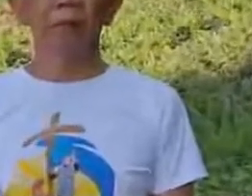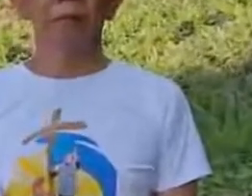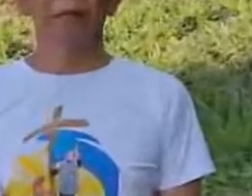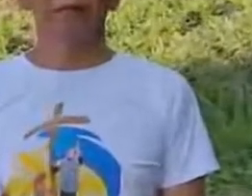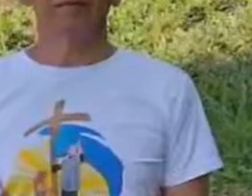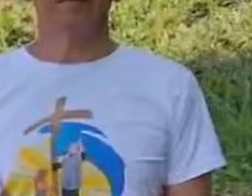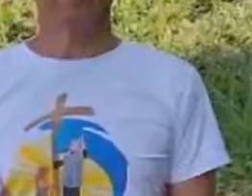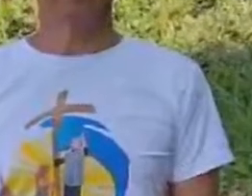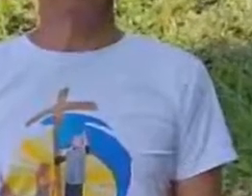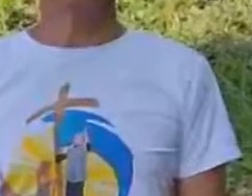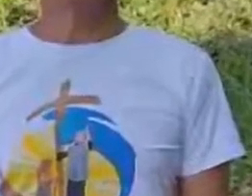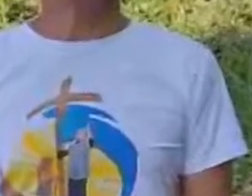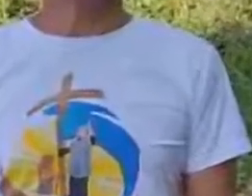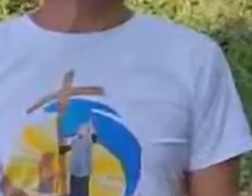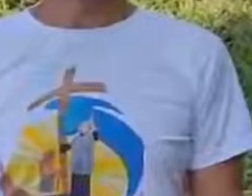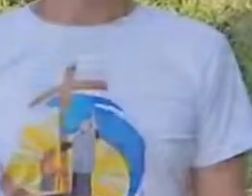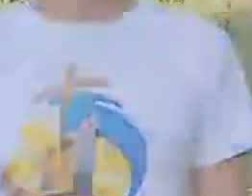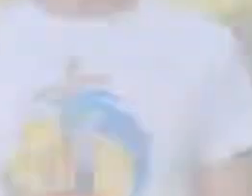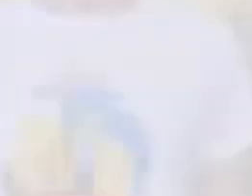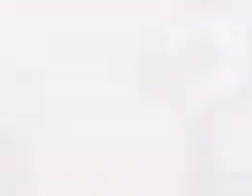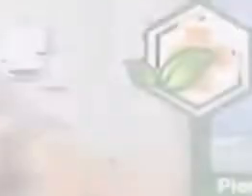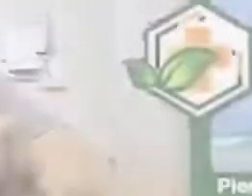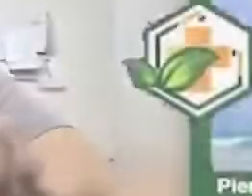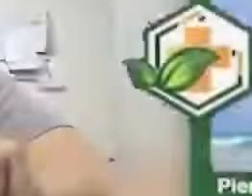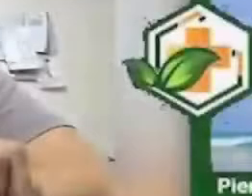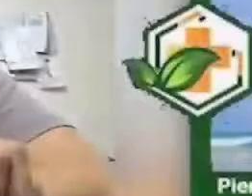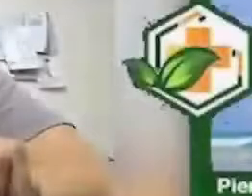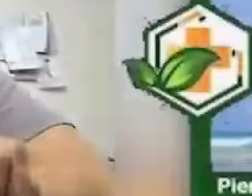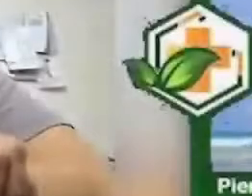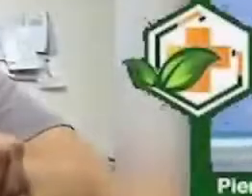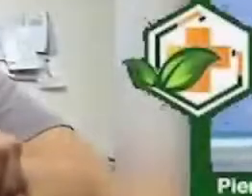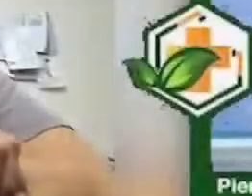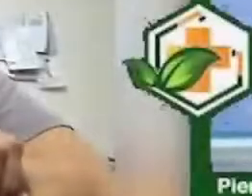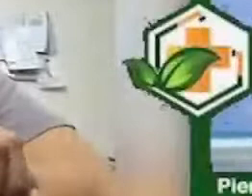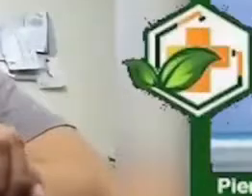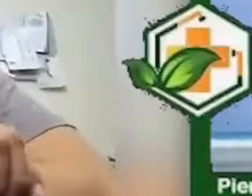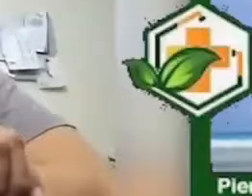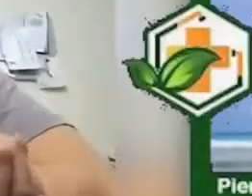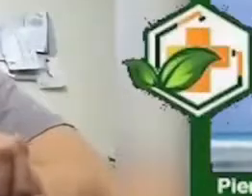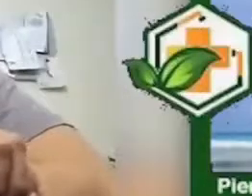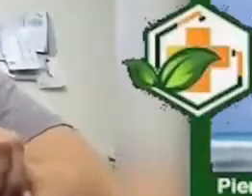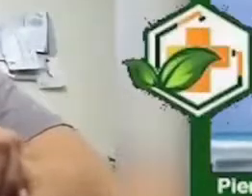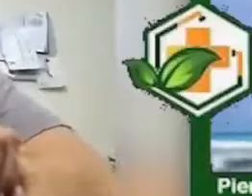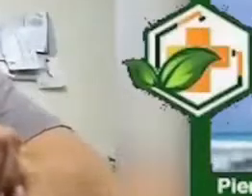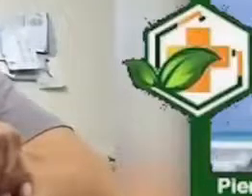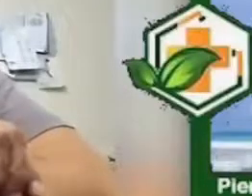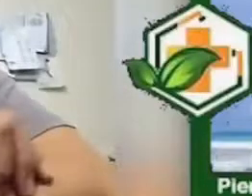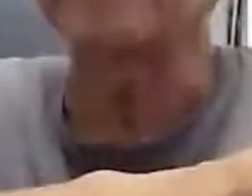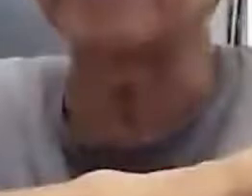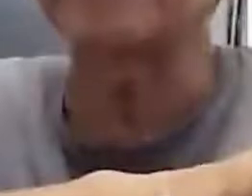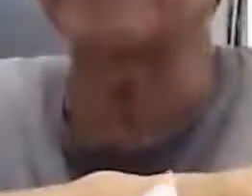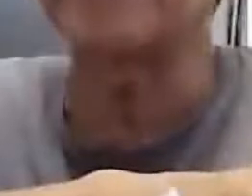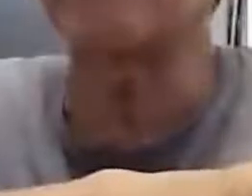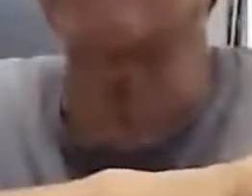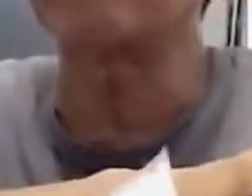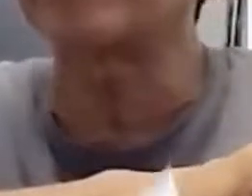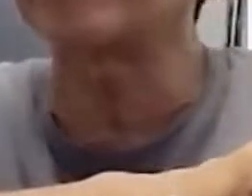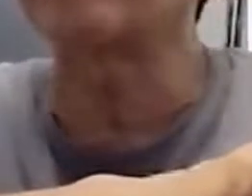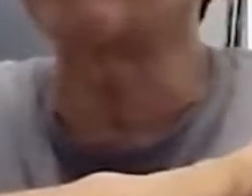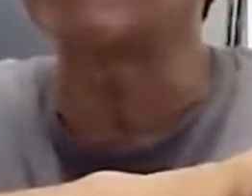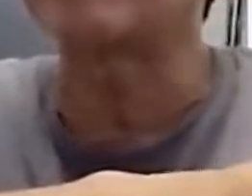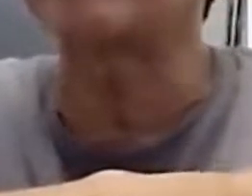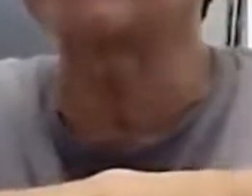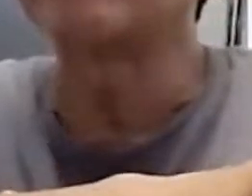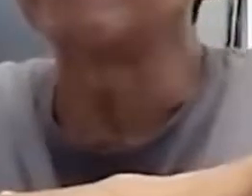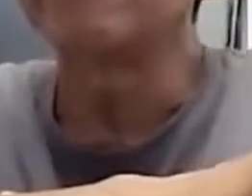sa tawag ng kumpanya para makapag abroad muli Pasado na ako sa medical ko okay na heart ko okay yung sugar ko lahat magantay na ako kung